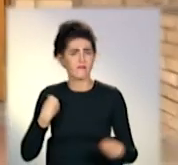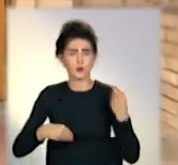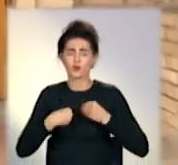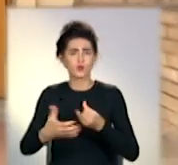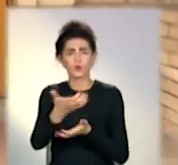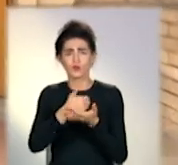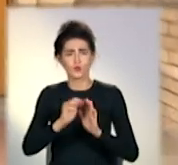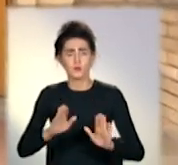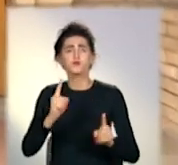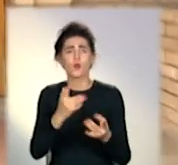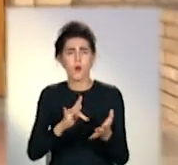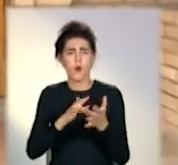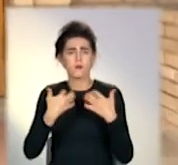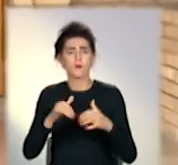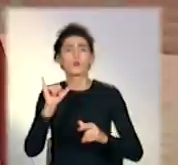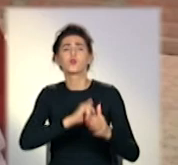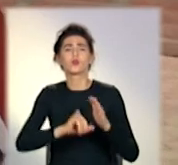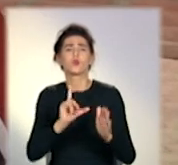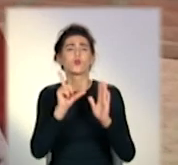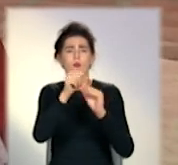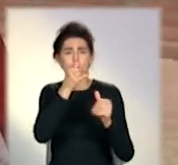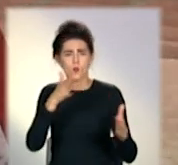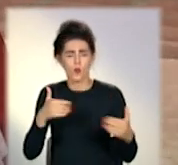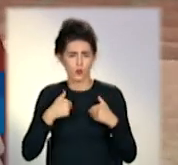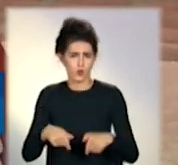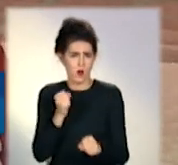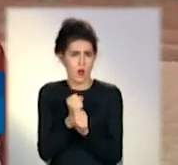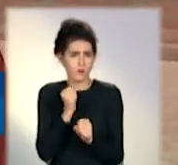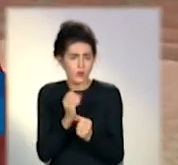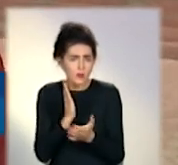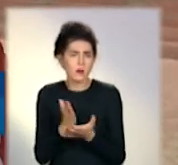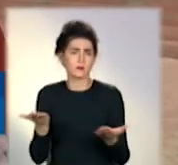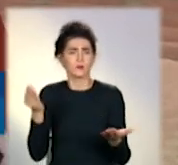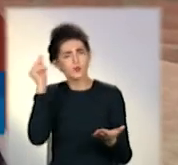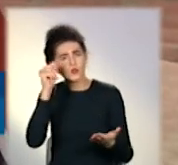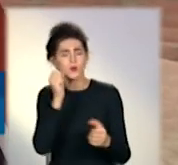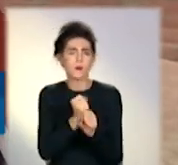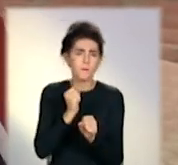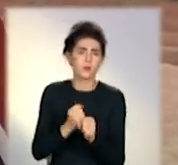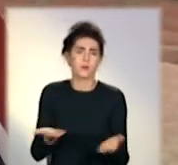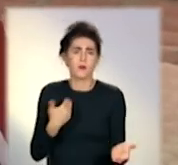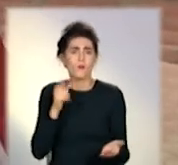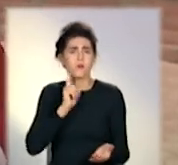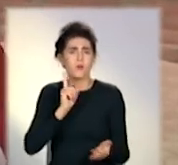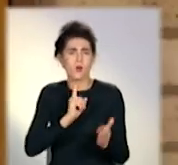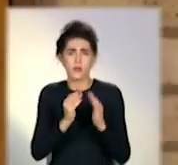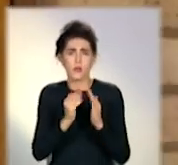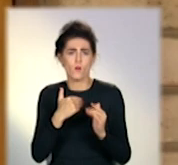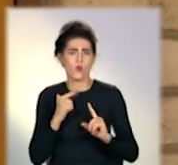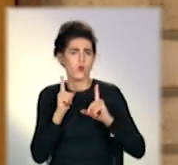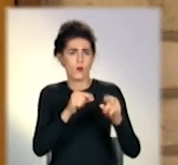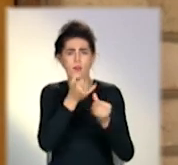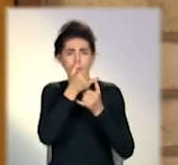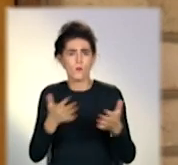поїхати з Краматурська не може. Я тут працюю. Вчусь, працюю, тому дому не можу їхати.